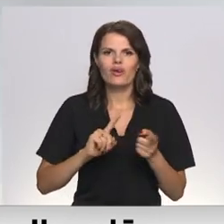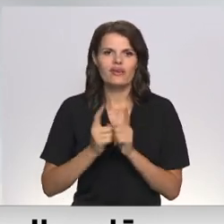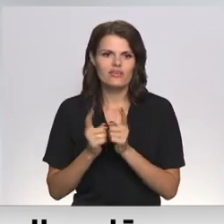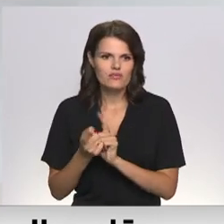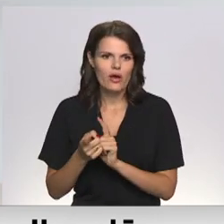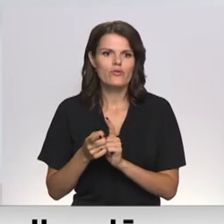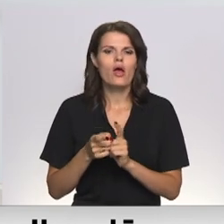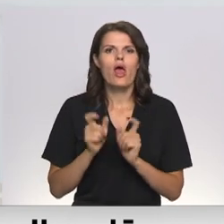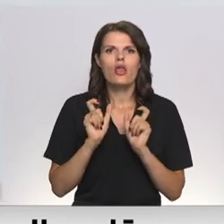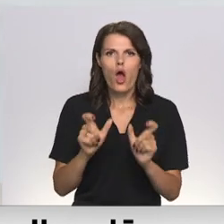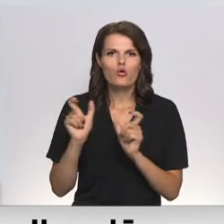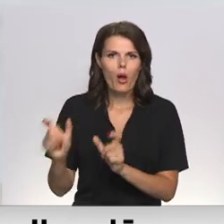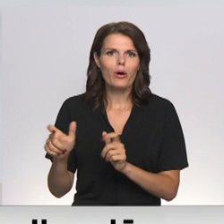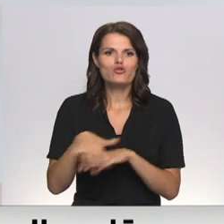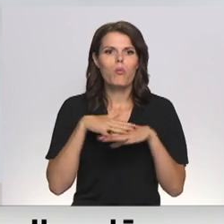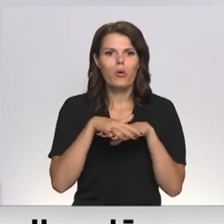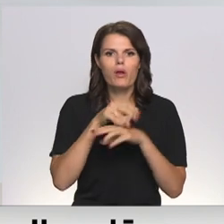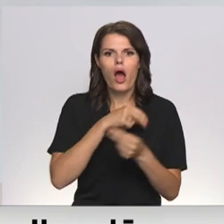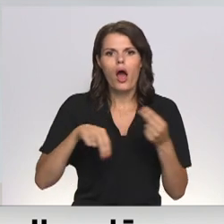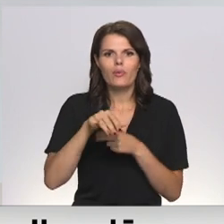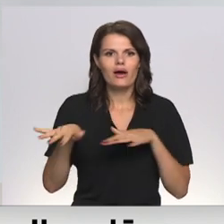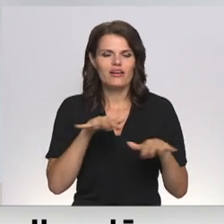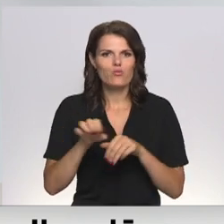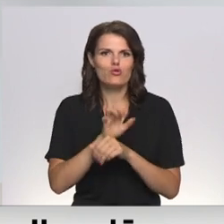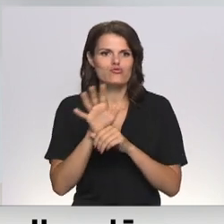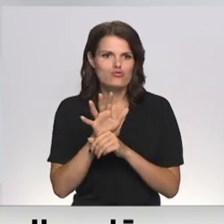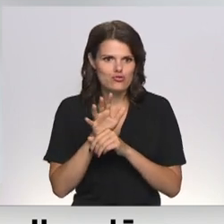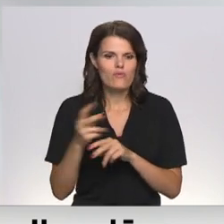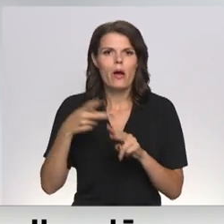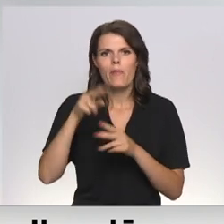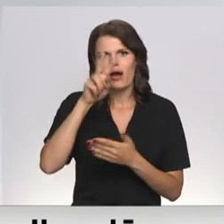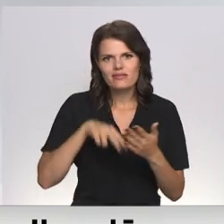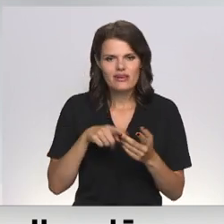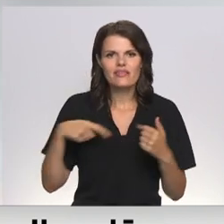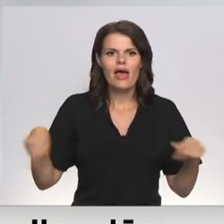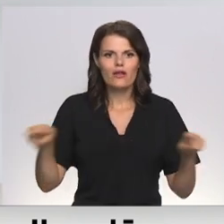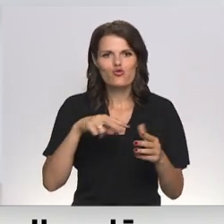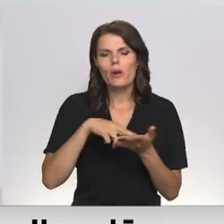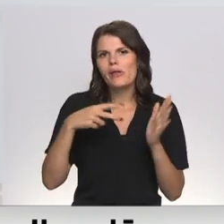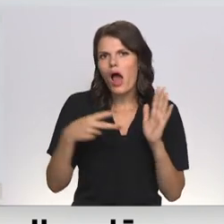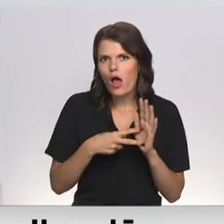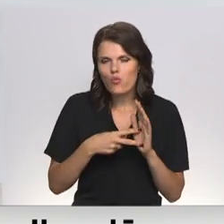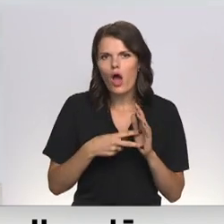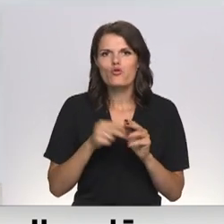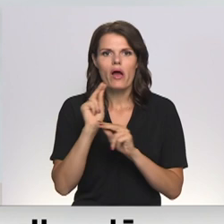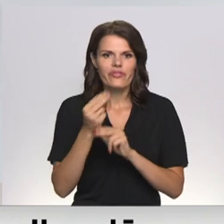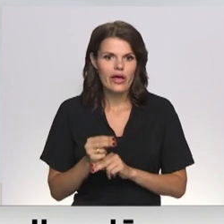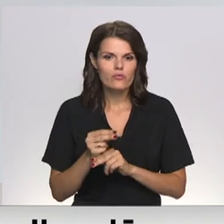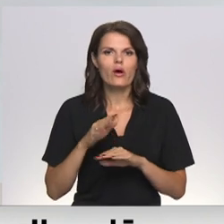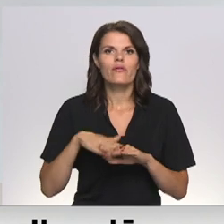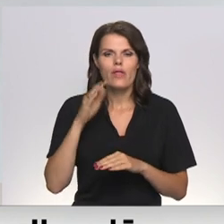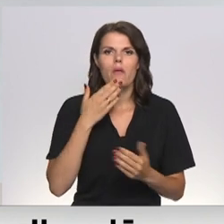apspriešanu rīkošanā Covid-19 sakarā tiek pārskatīta teritoriālā plānojuma redakcija dēļ